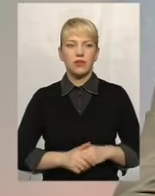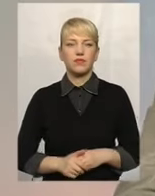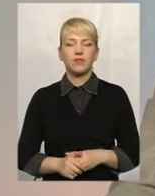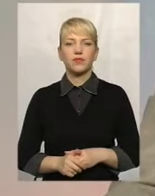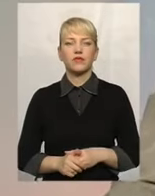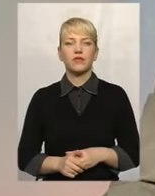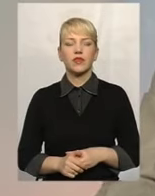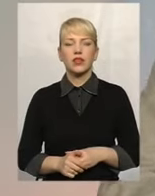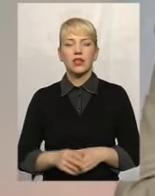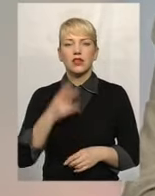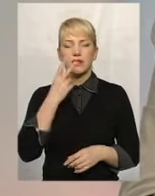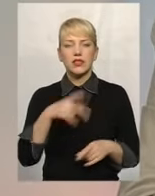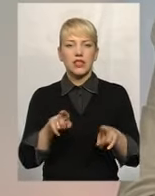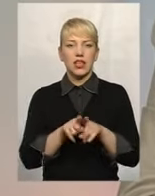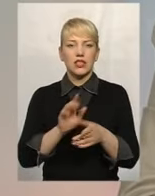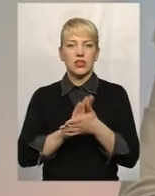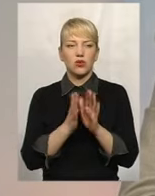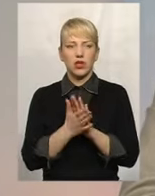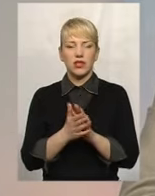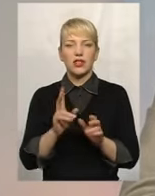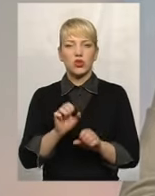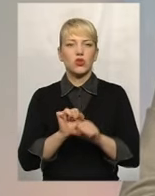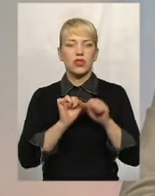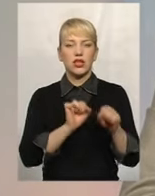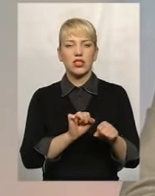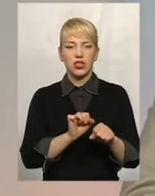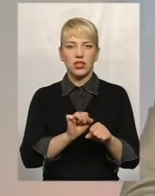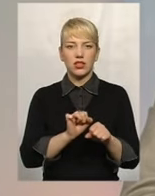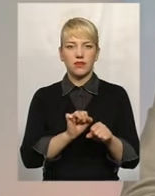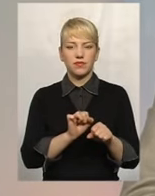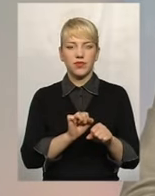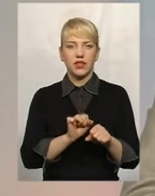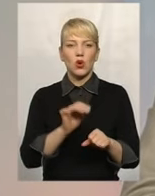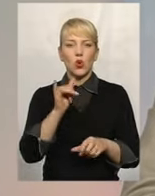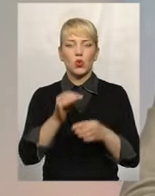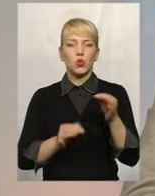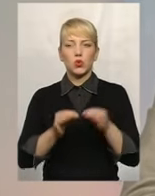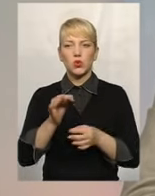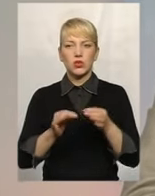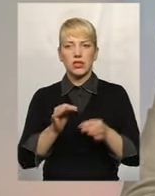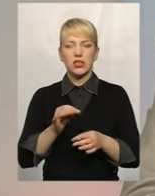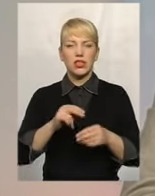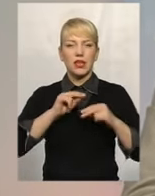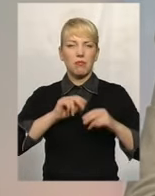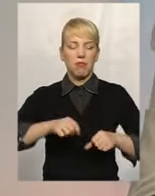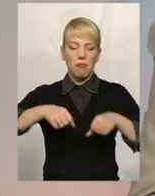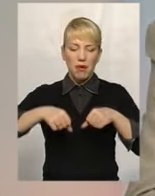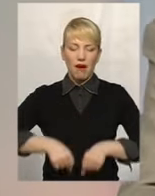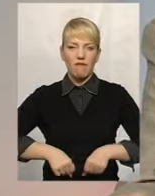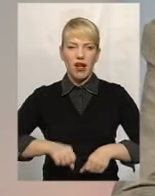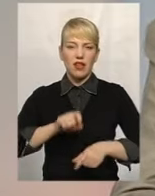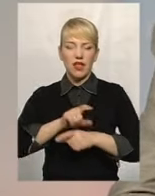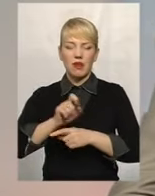Дивіться, така ситуація, що захищати безпосередньо в суді права найманих працівників, навіть якщо